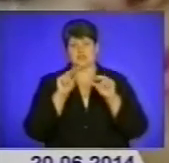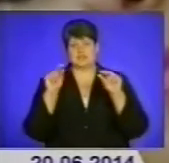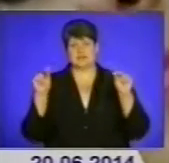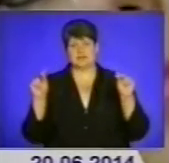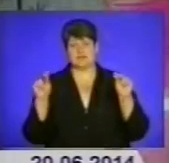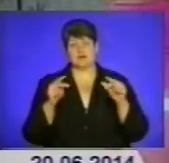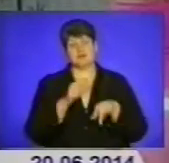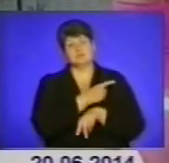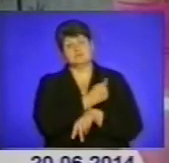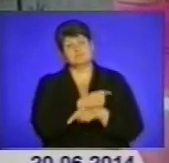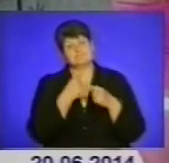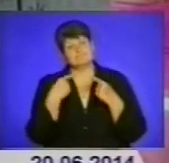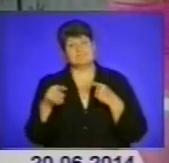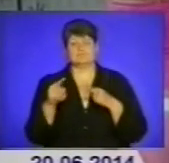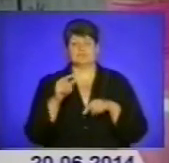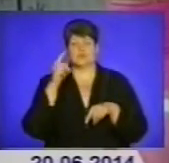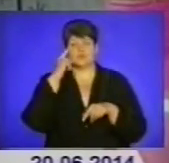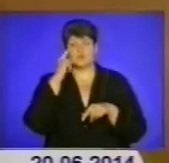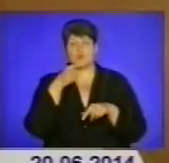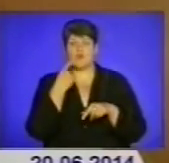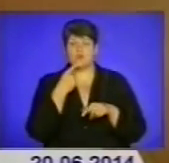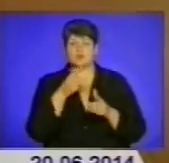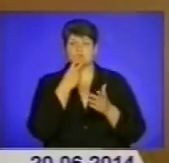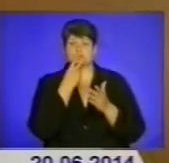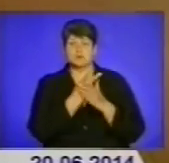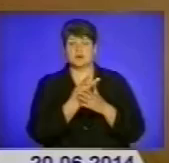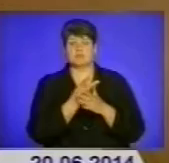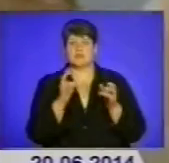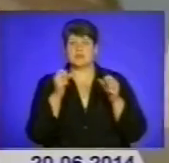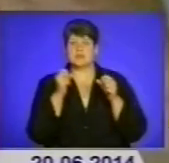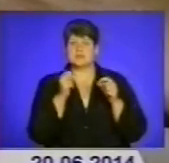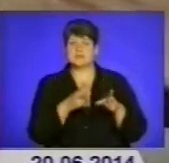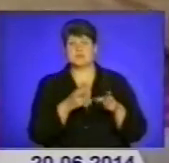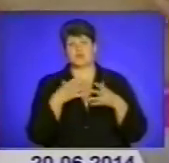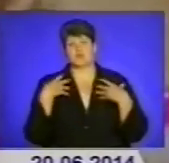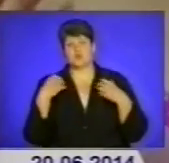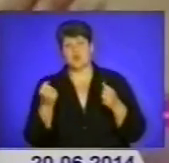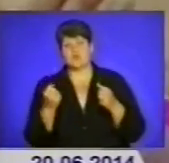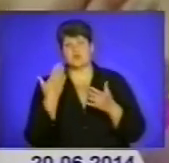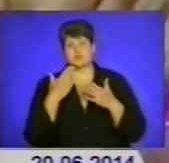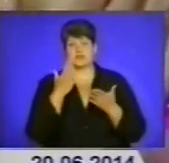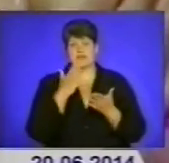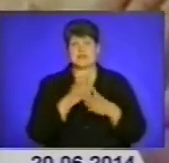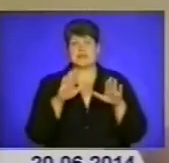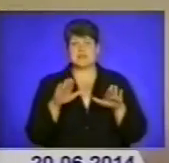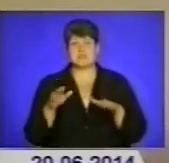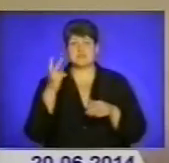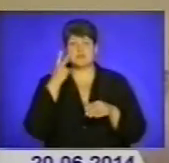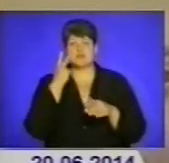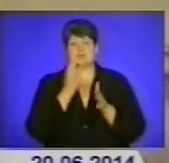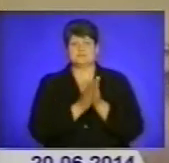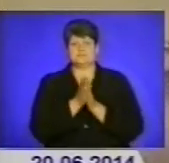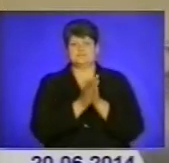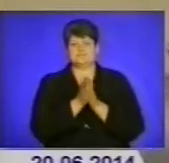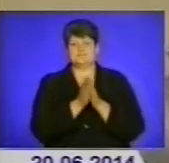медики іншої думки. Вони вважають, що родимки можуть свідчити про небезпеку здоров'я, якщо вони розташовані на місці постійного терття,